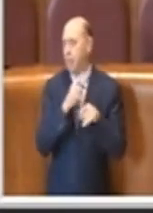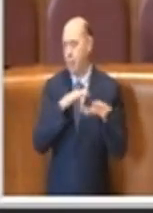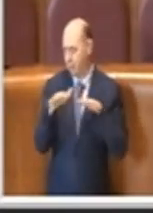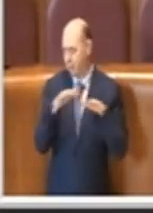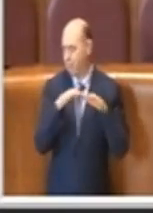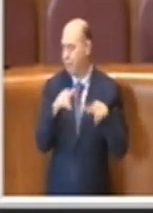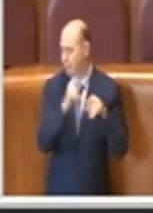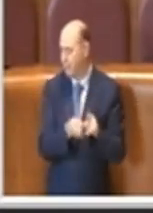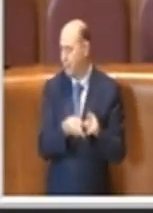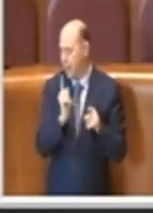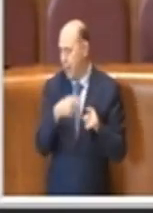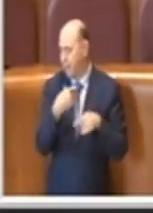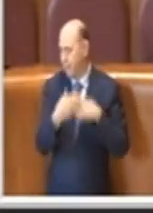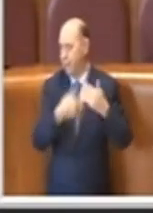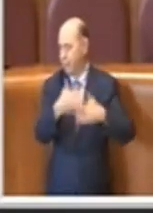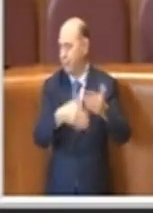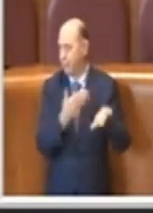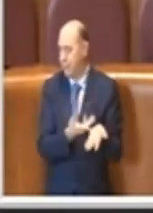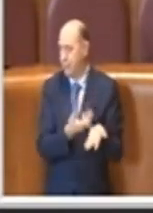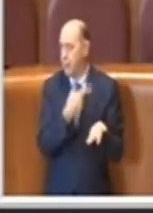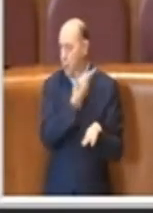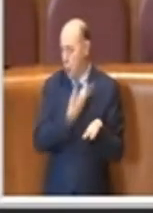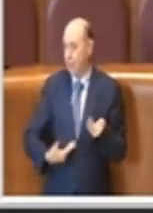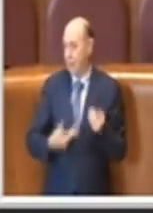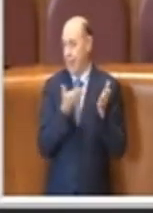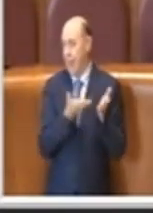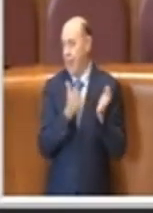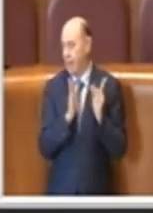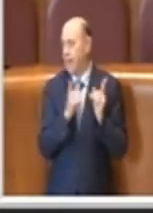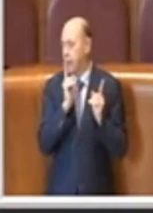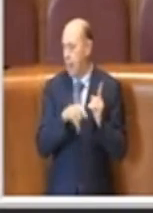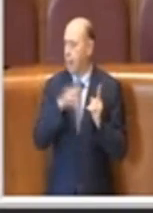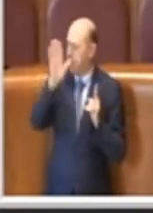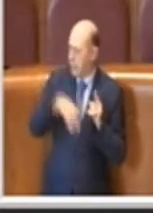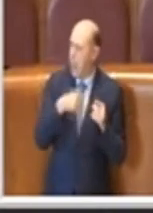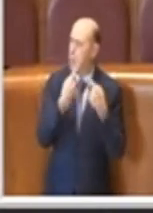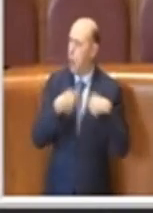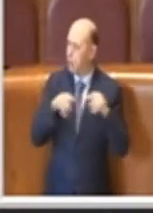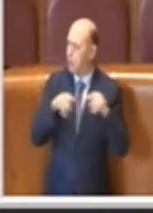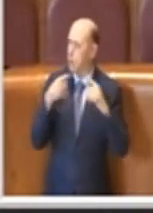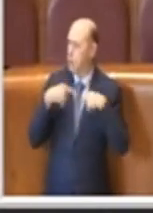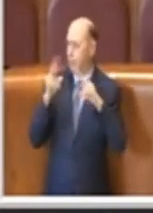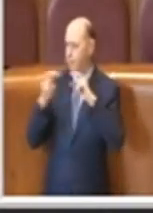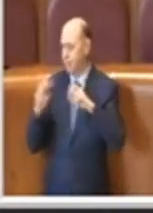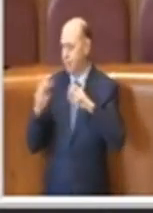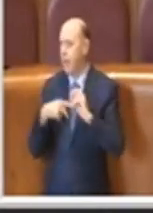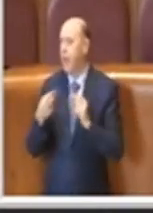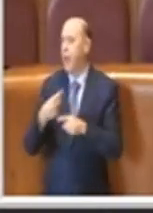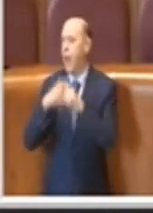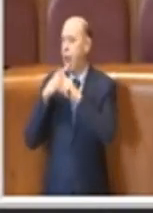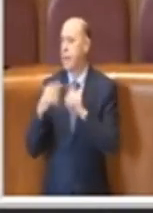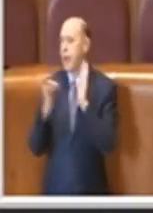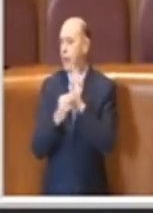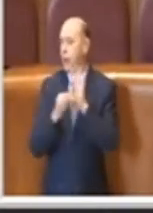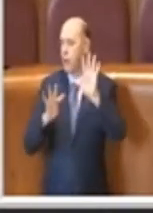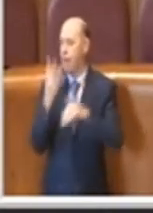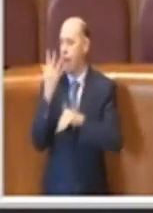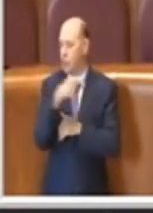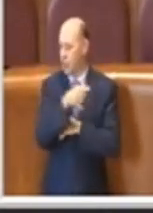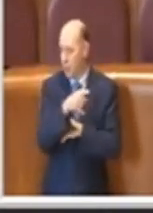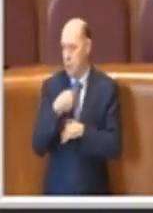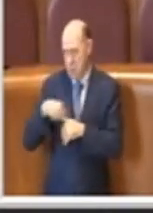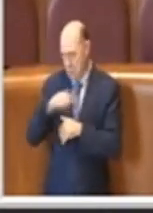muoversi, che devono chiamare una commissione di indagine ex articolo 95, che possiamo